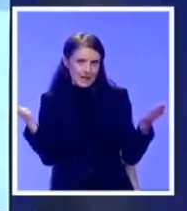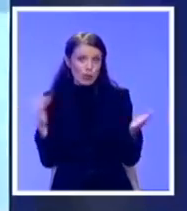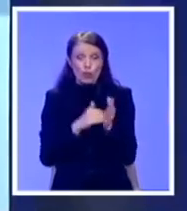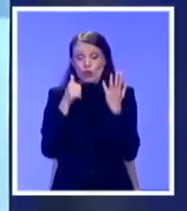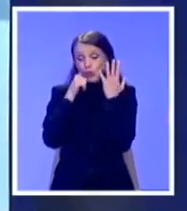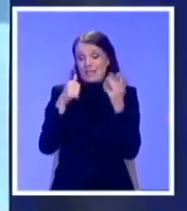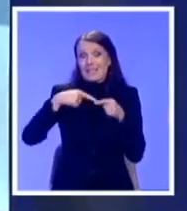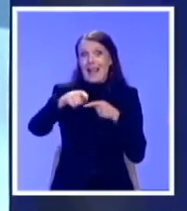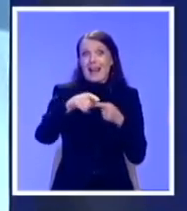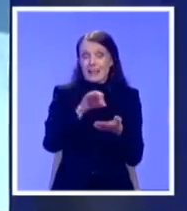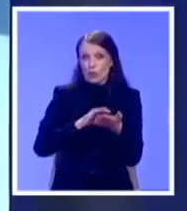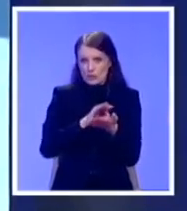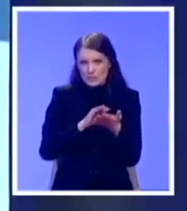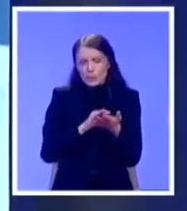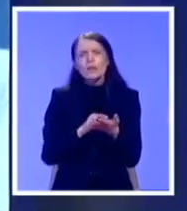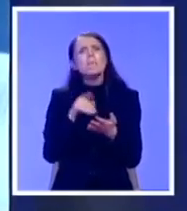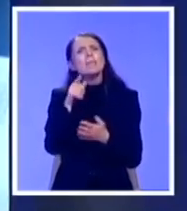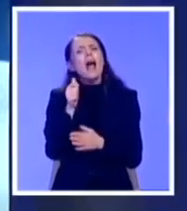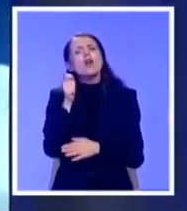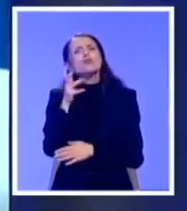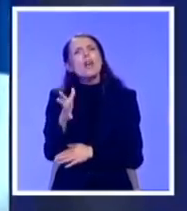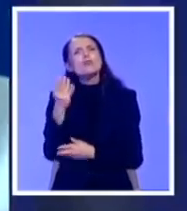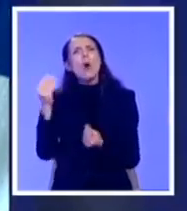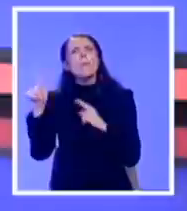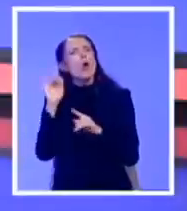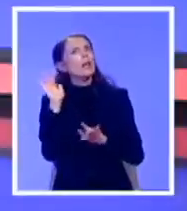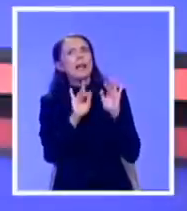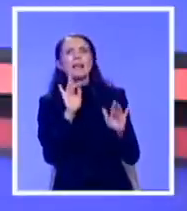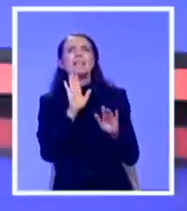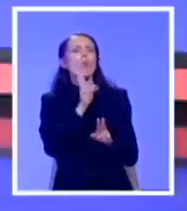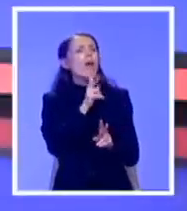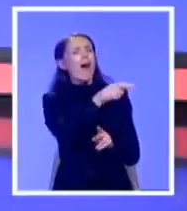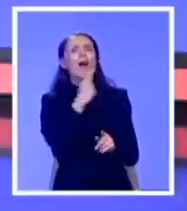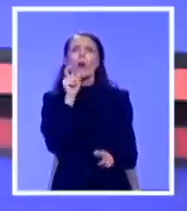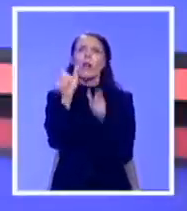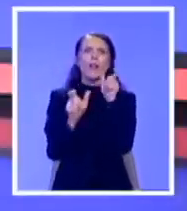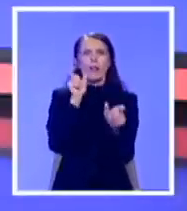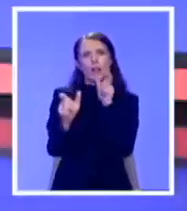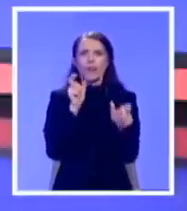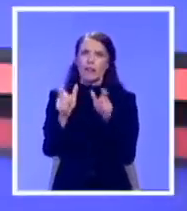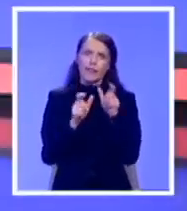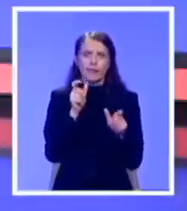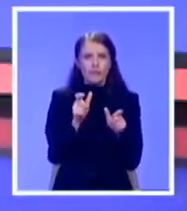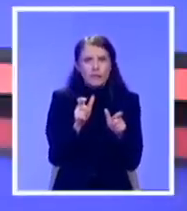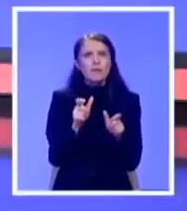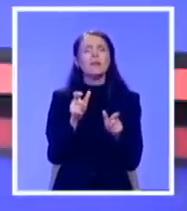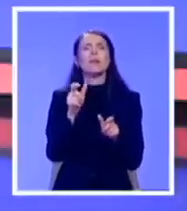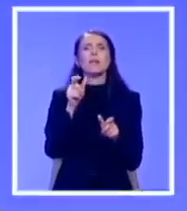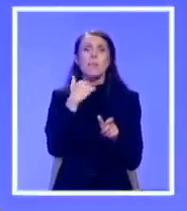gospodine Trifunović, učesto je na meti kritika vaš način izražavanja. Ukoliko uđete u Skupštinu Srbije,